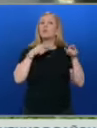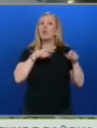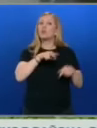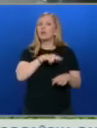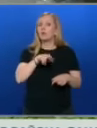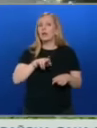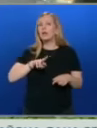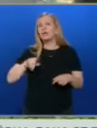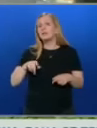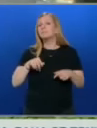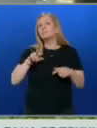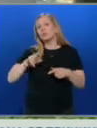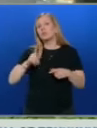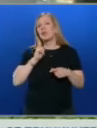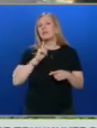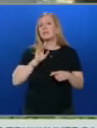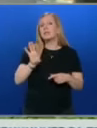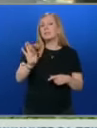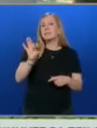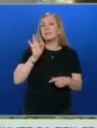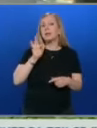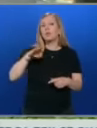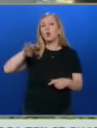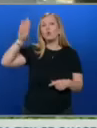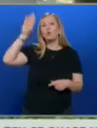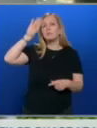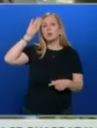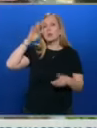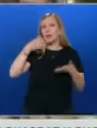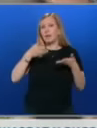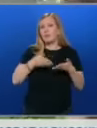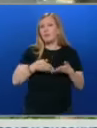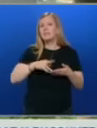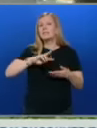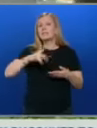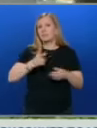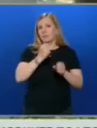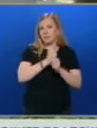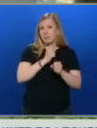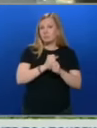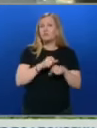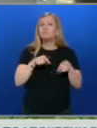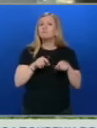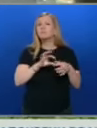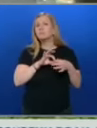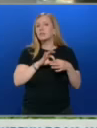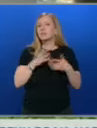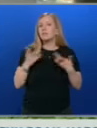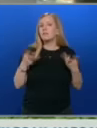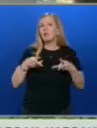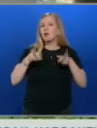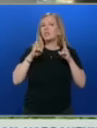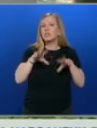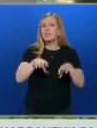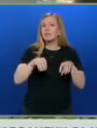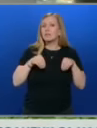трябва да определят изпълняващи функциите главен прокурор. Според са доцентът Анна Славов, в зависимост от това какво решение